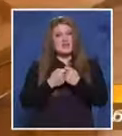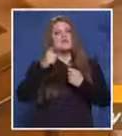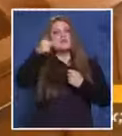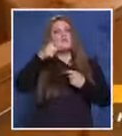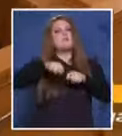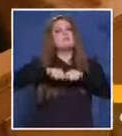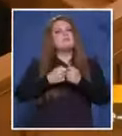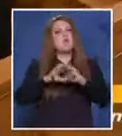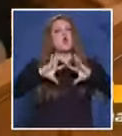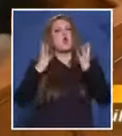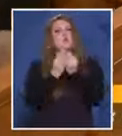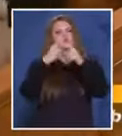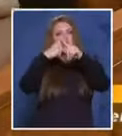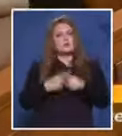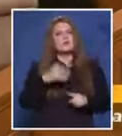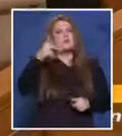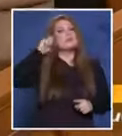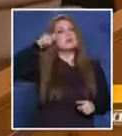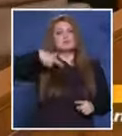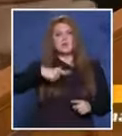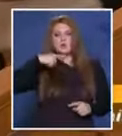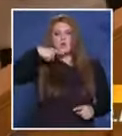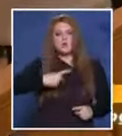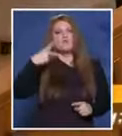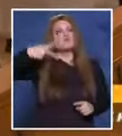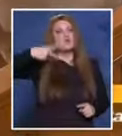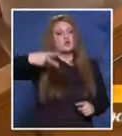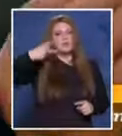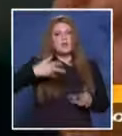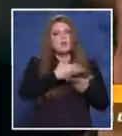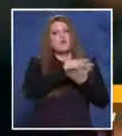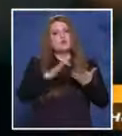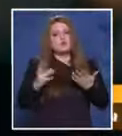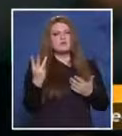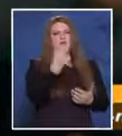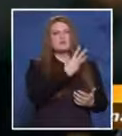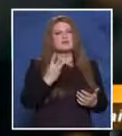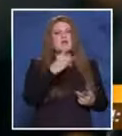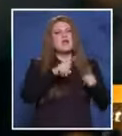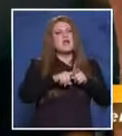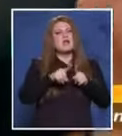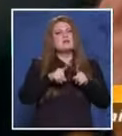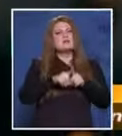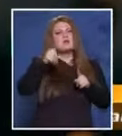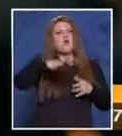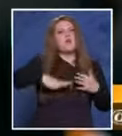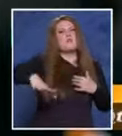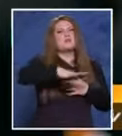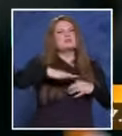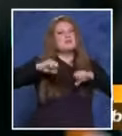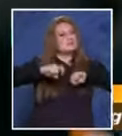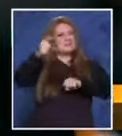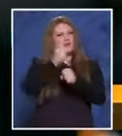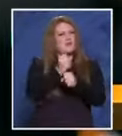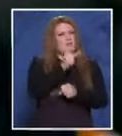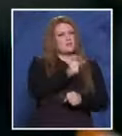общ характер, за което се носи наказателна отговорност. На второ място, по отделно обвиняемите като длъжностни лица в областна дирекция полиция, при